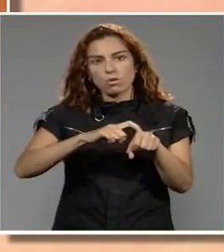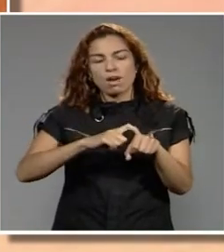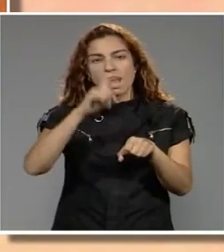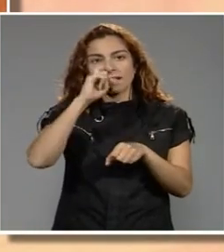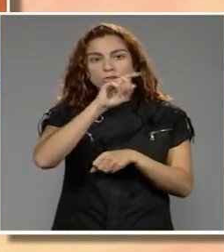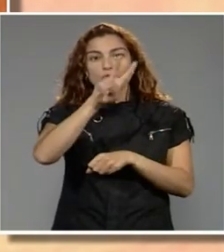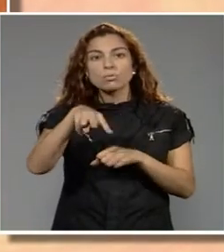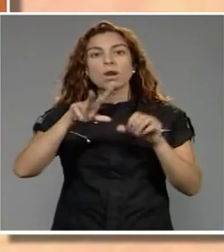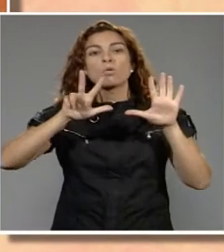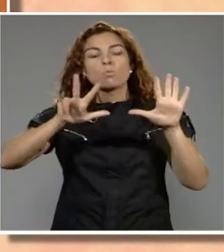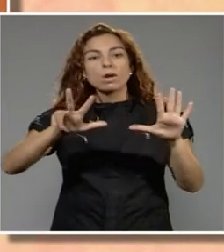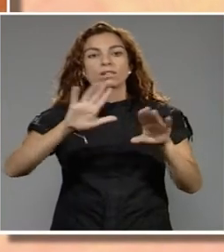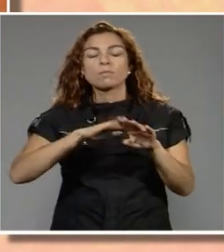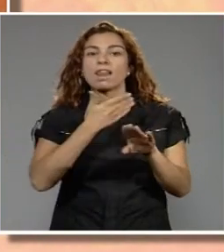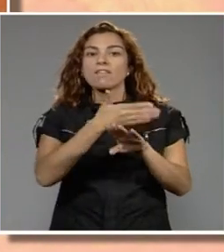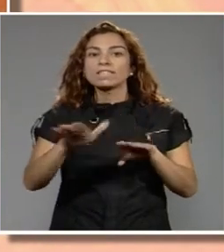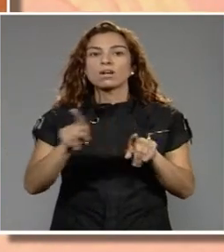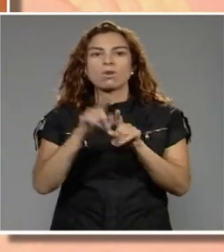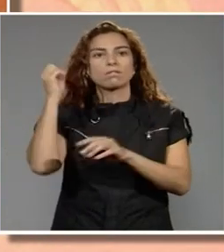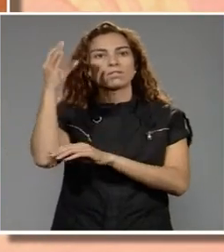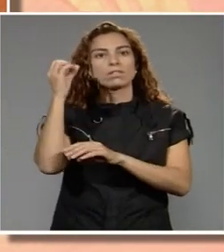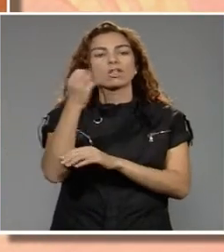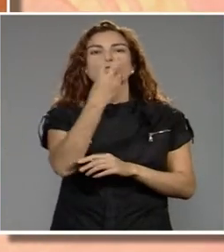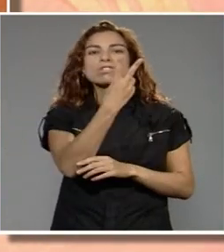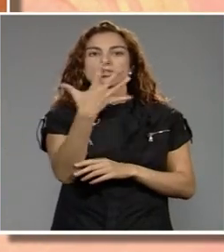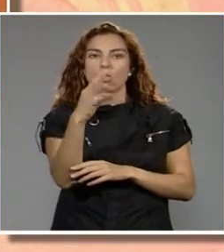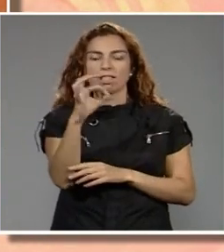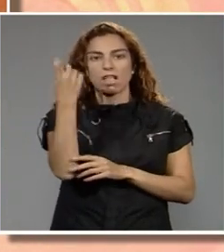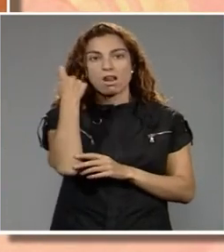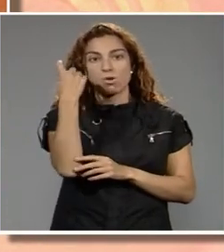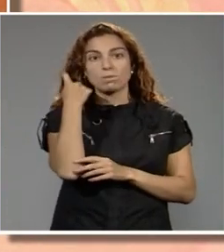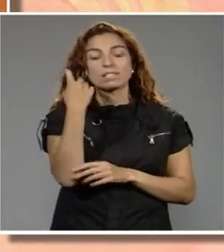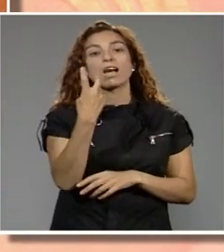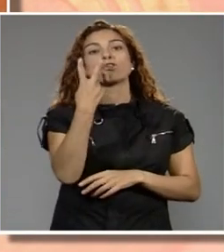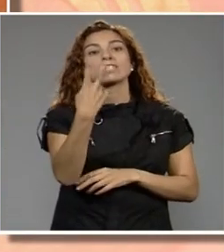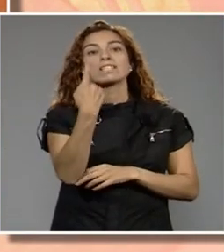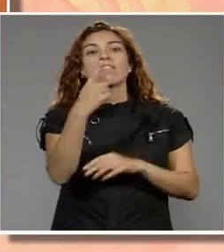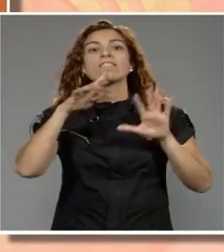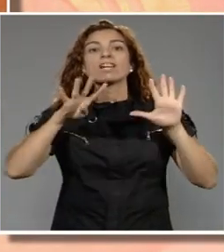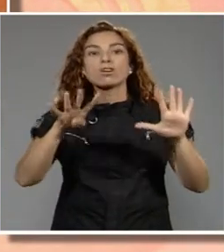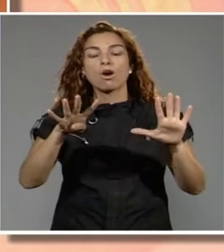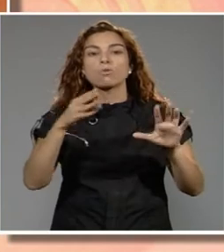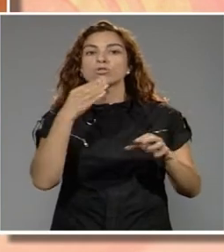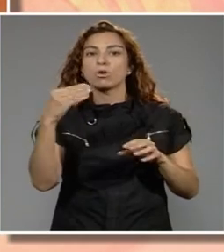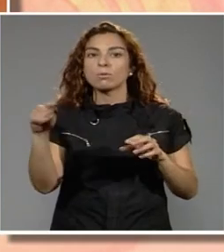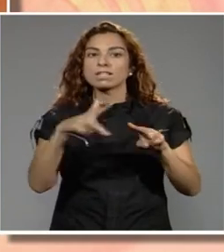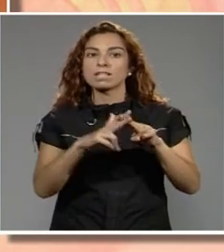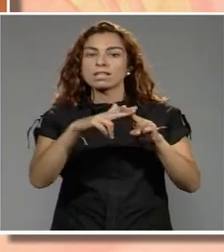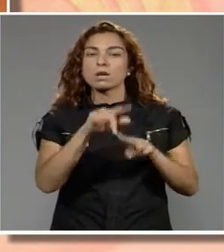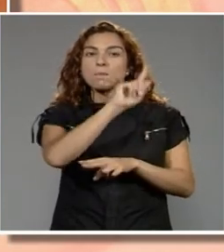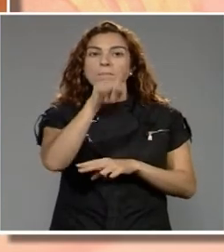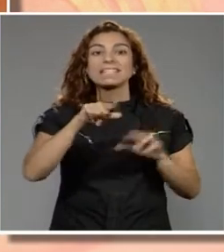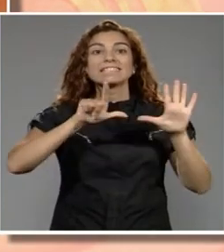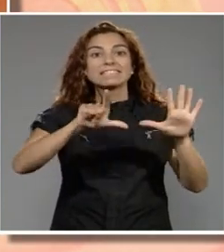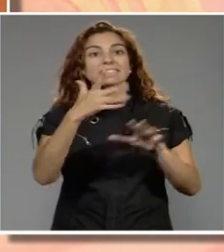2008, en l'àmbit de la prevenció, s'han portat a terme xerrades per 250 alumnes. 219 joves han seguit un taller i 1.750